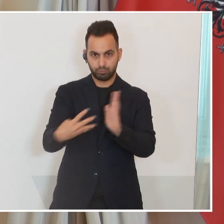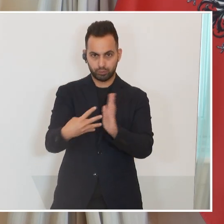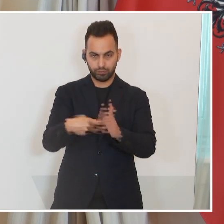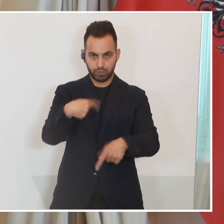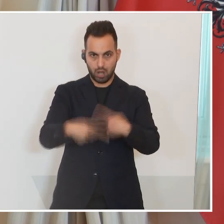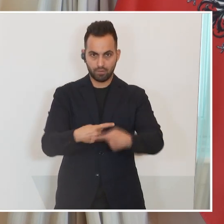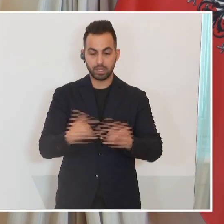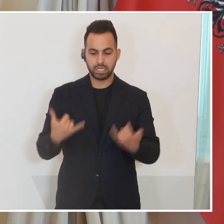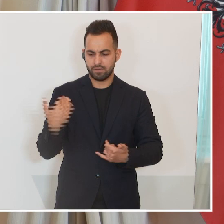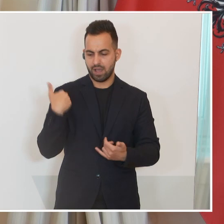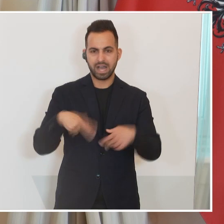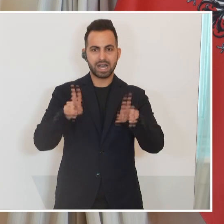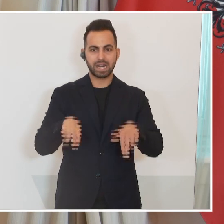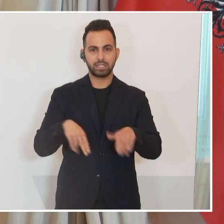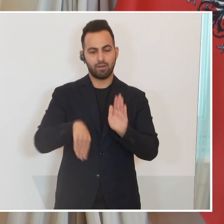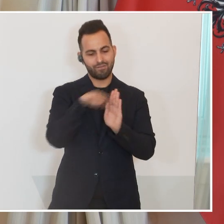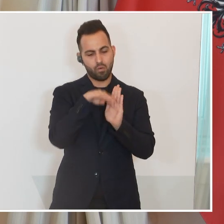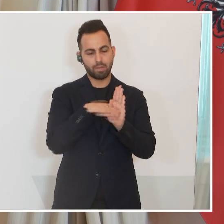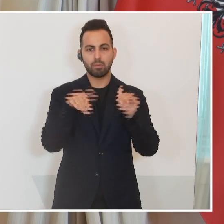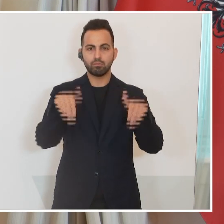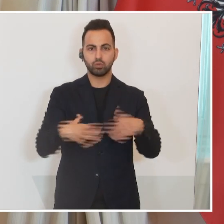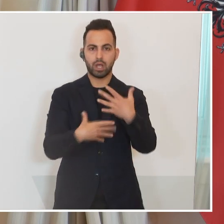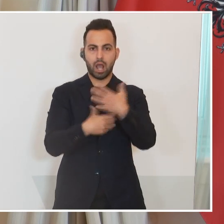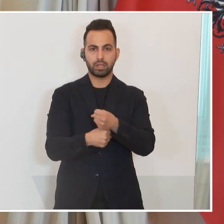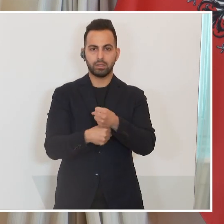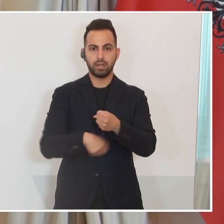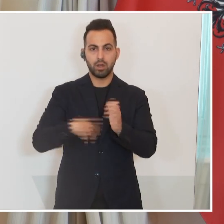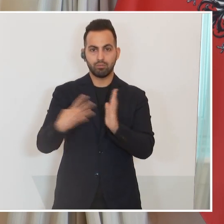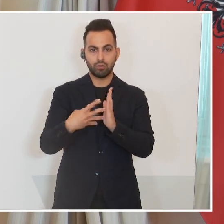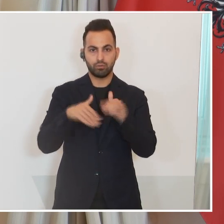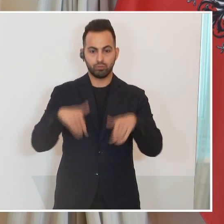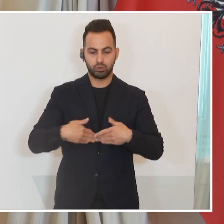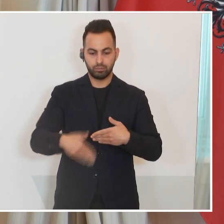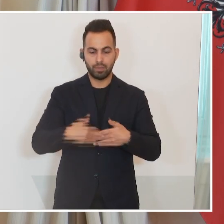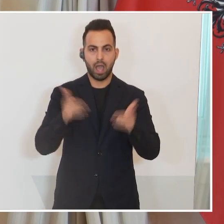hier rechtliche Vorgaben, die einzuhalten sind. Aus meiner Sicht ist hier die Prüfung abzuwarten.